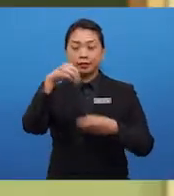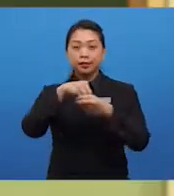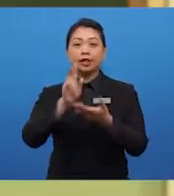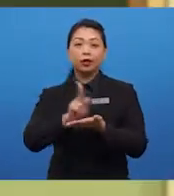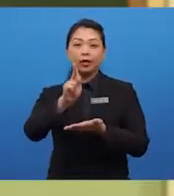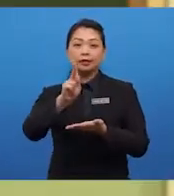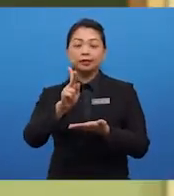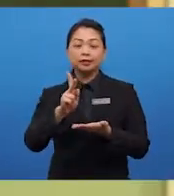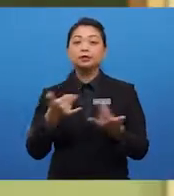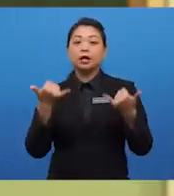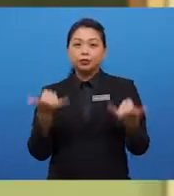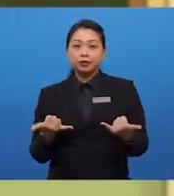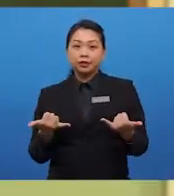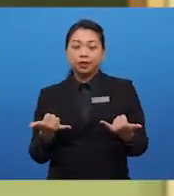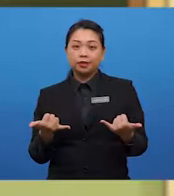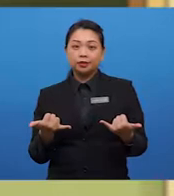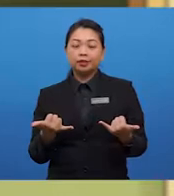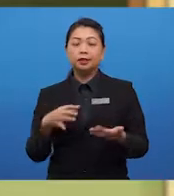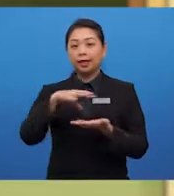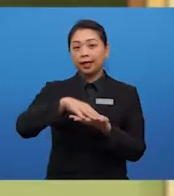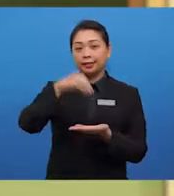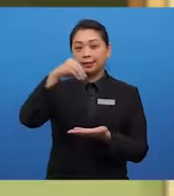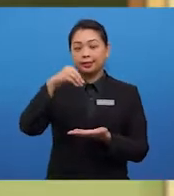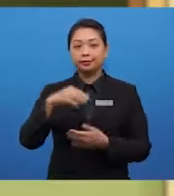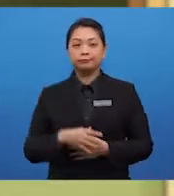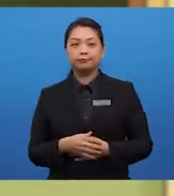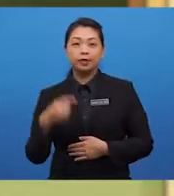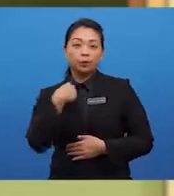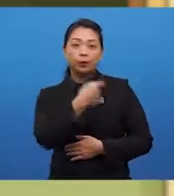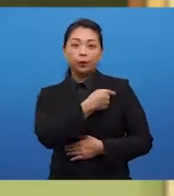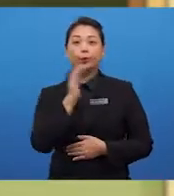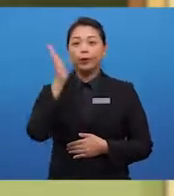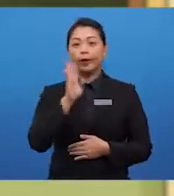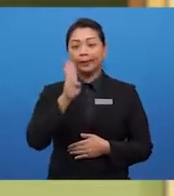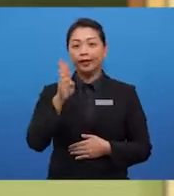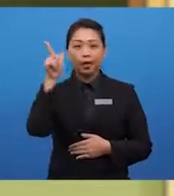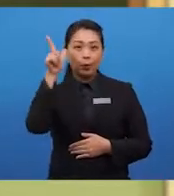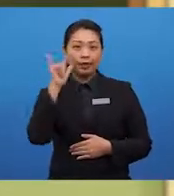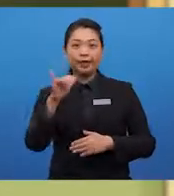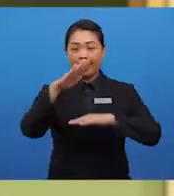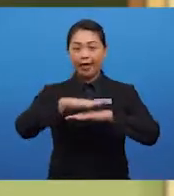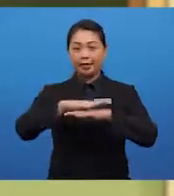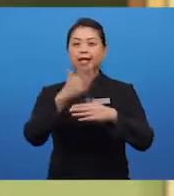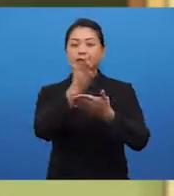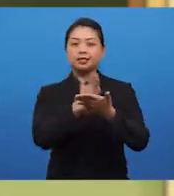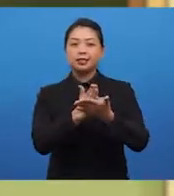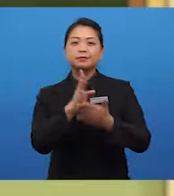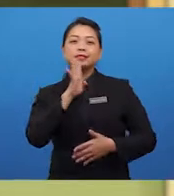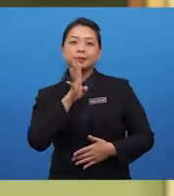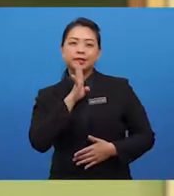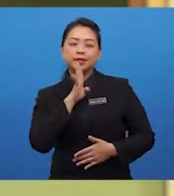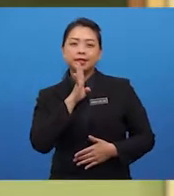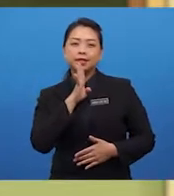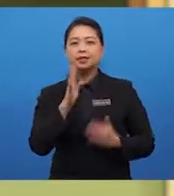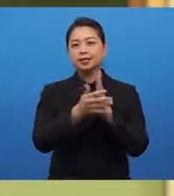Hari ini, dalam pelajaran kita akan melihat kemahiran berbicara.